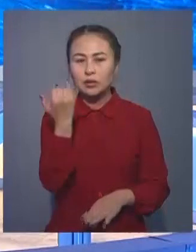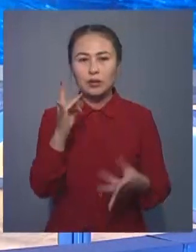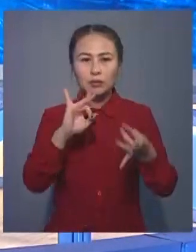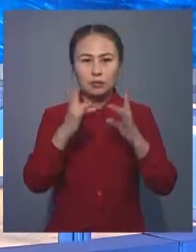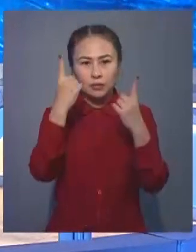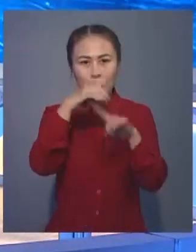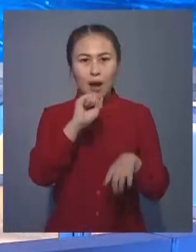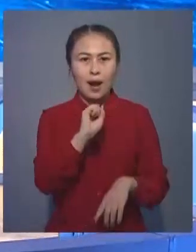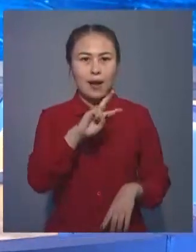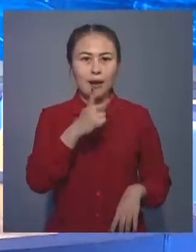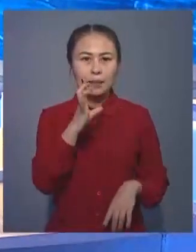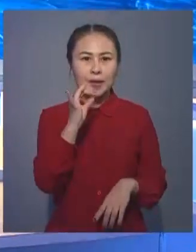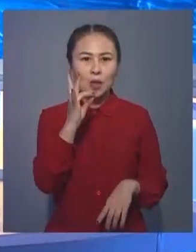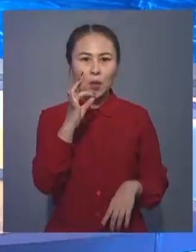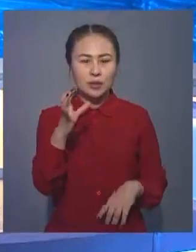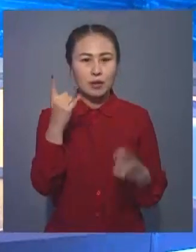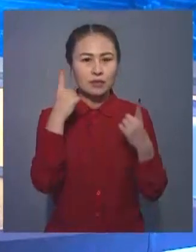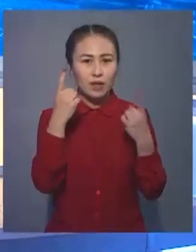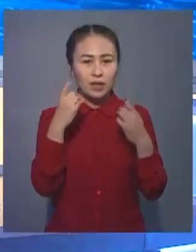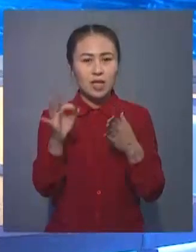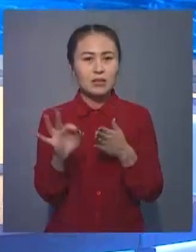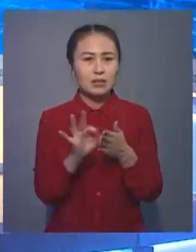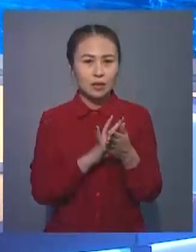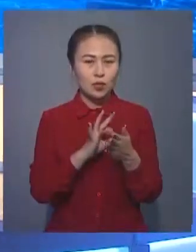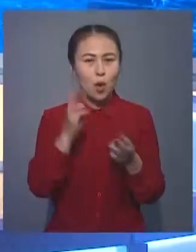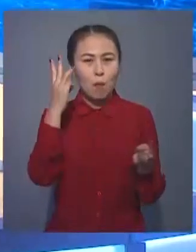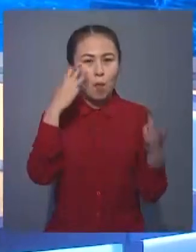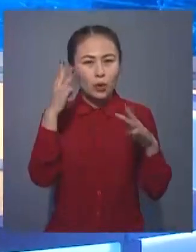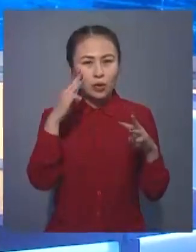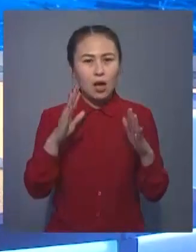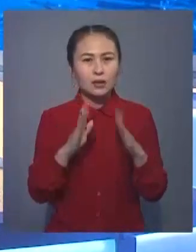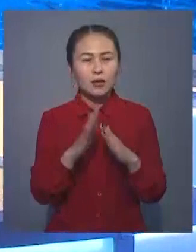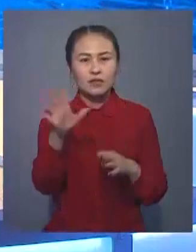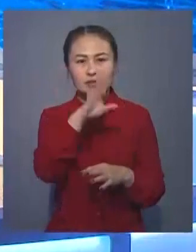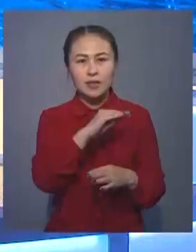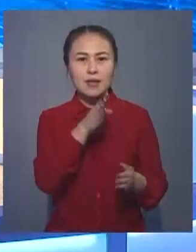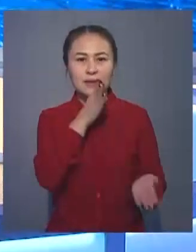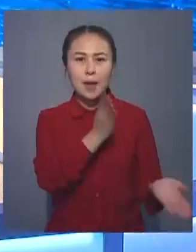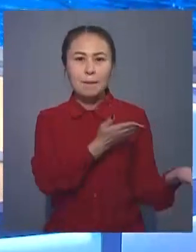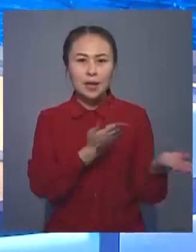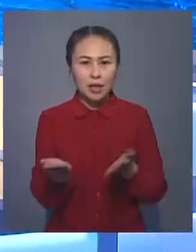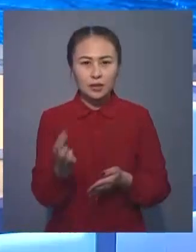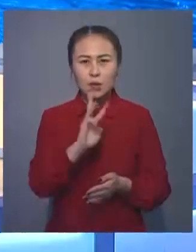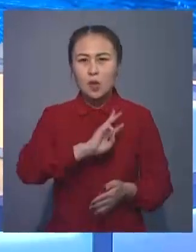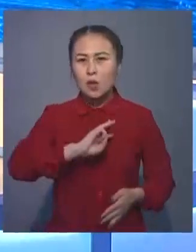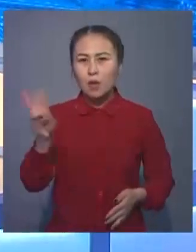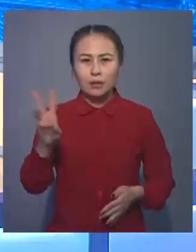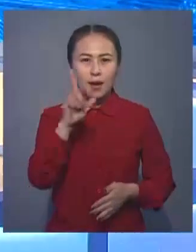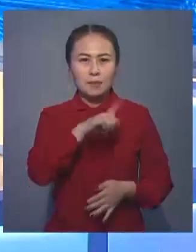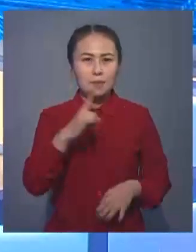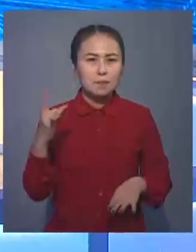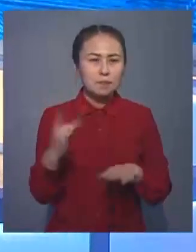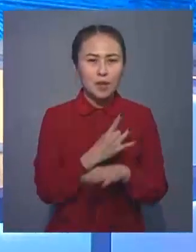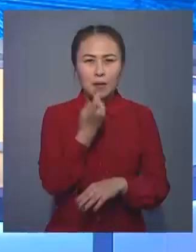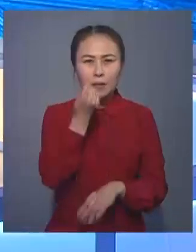альпинос, балалар туралы ақпыра шығасалысы мен атанасына сәнійлерден тол асы шақырт олар түсі бастапты. Миллион адамда бір рет